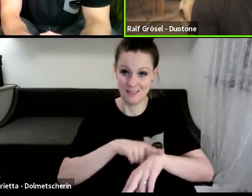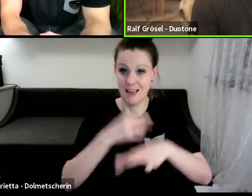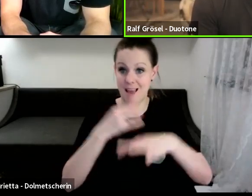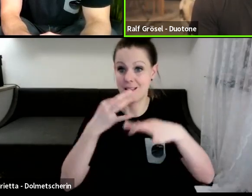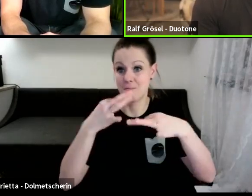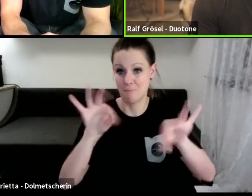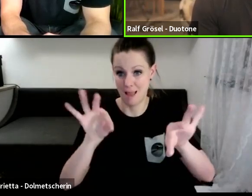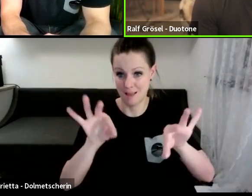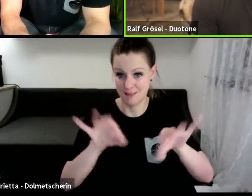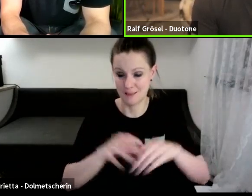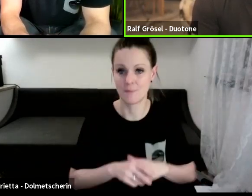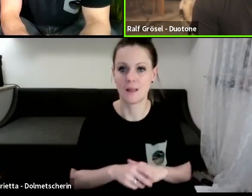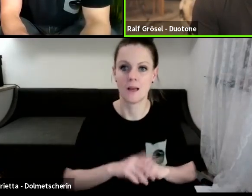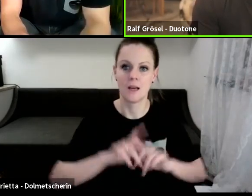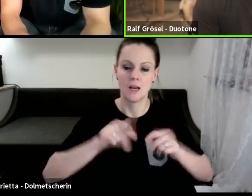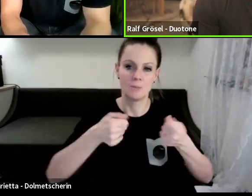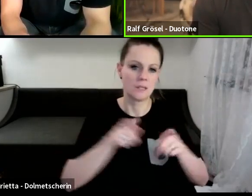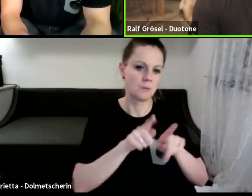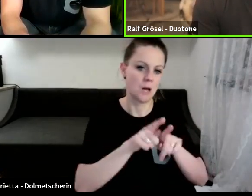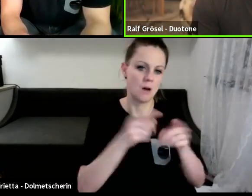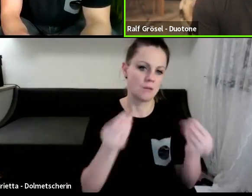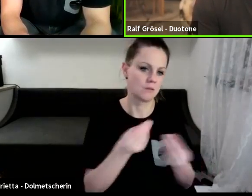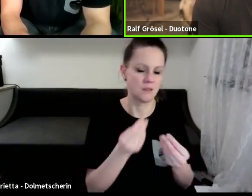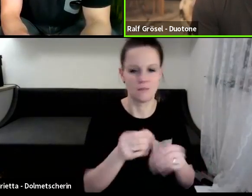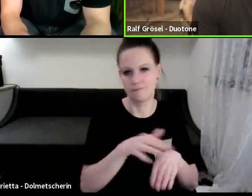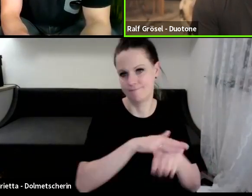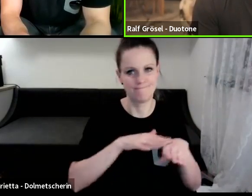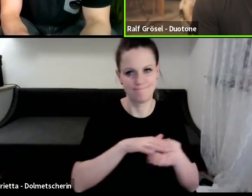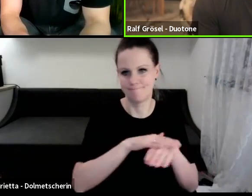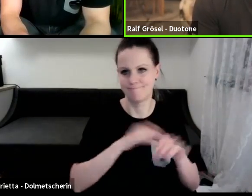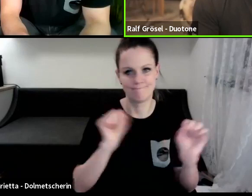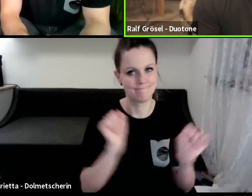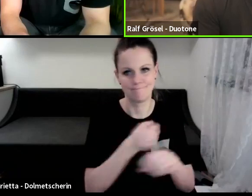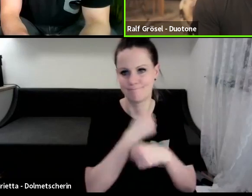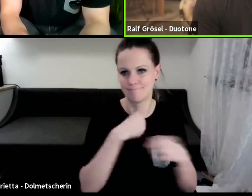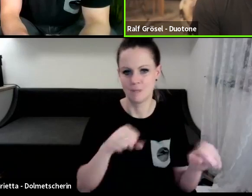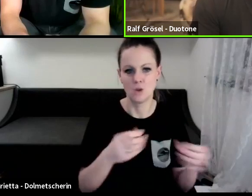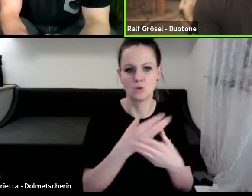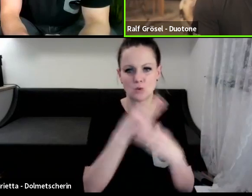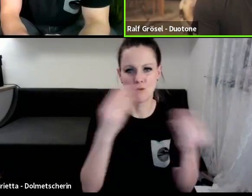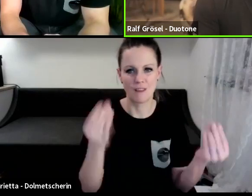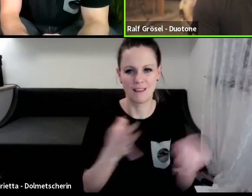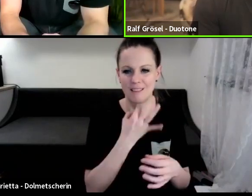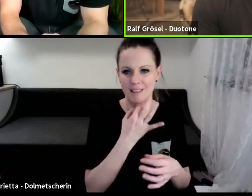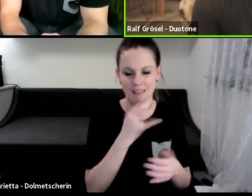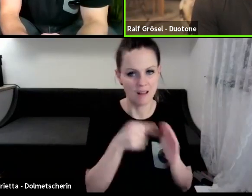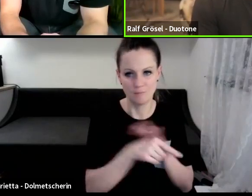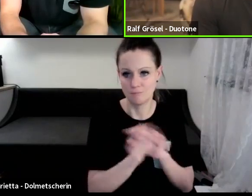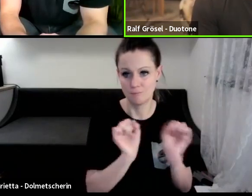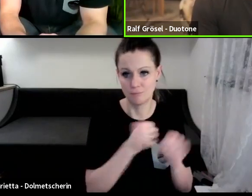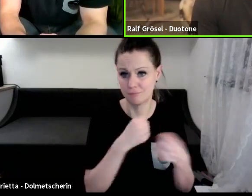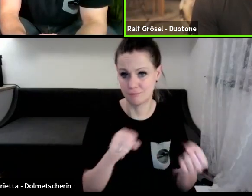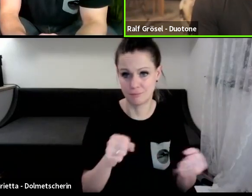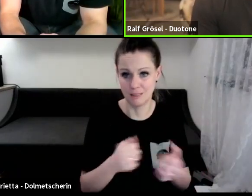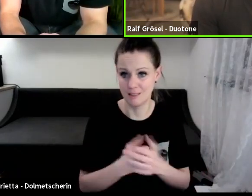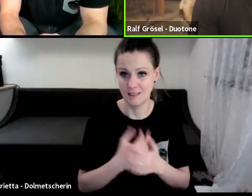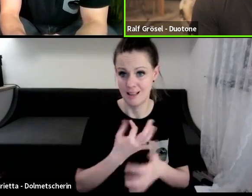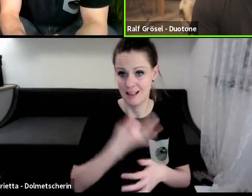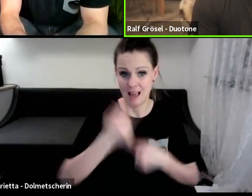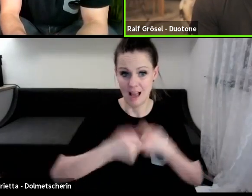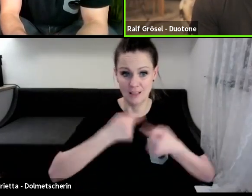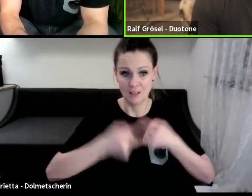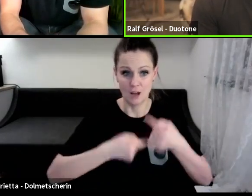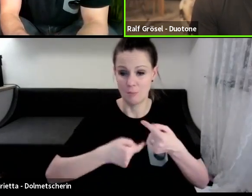ermöglicht. Es gibt natürlich aber auch Sachen, wo ich klar sagen muss, nee, ist zu detailliert, kann ich einfach nicht. Einfach auch mein Tagesablauf, der ziemlich